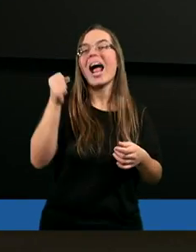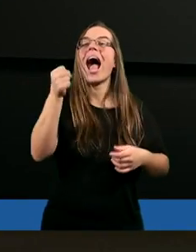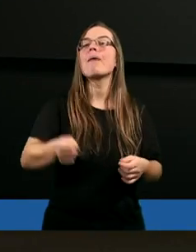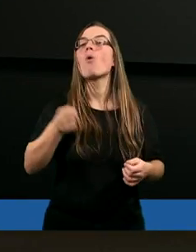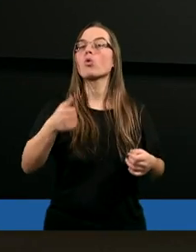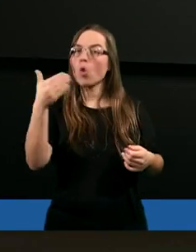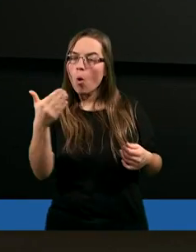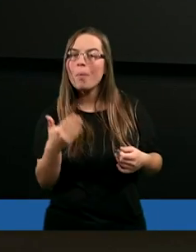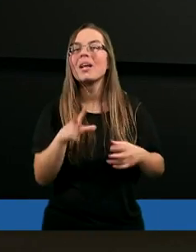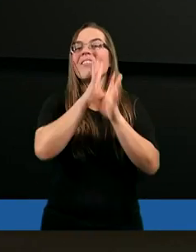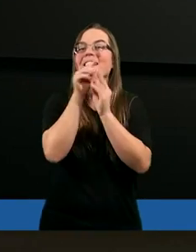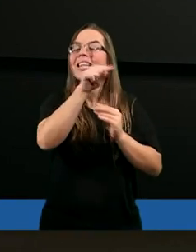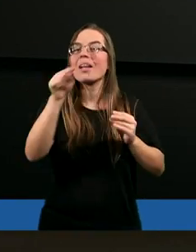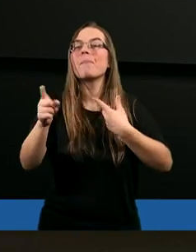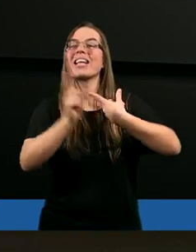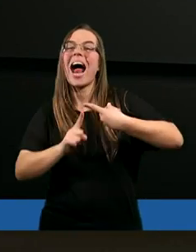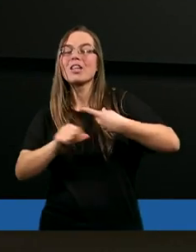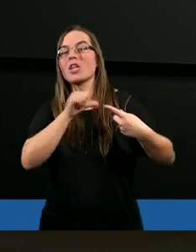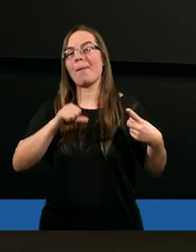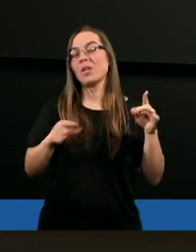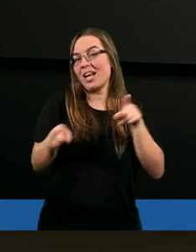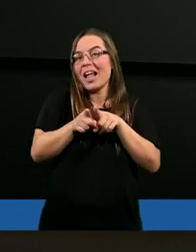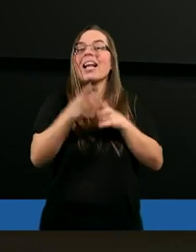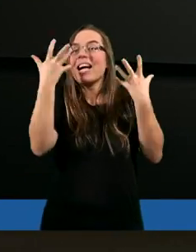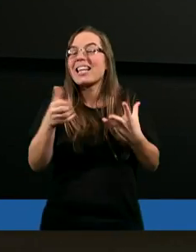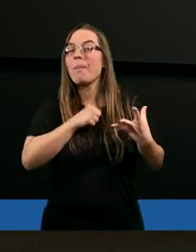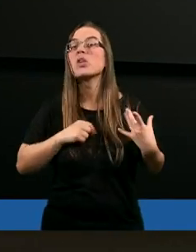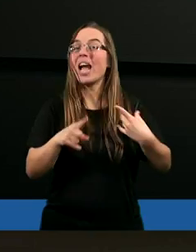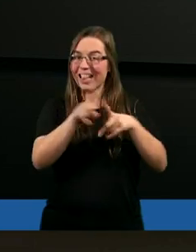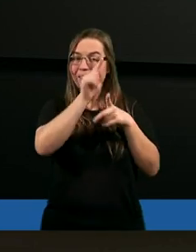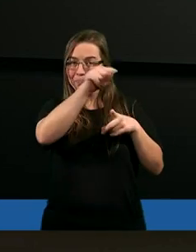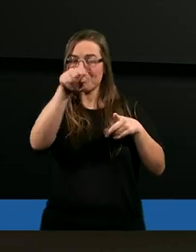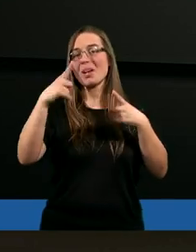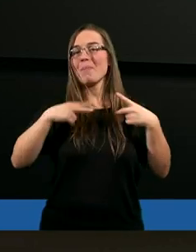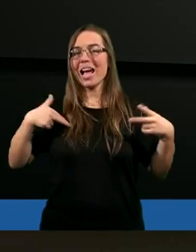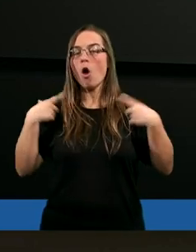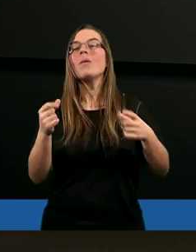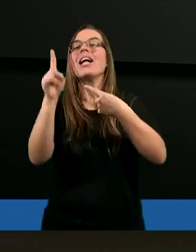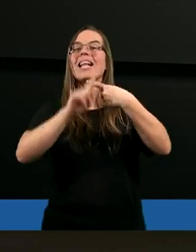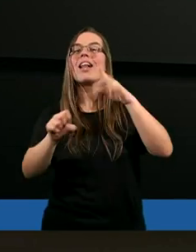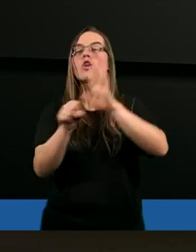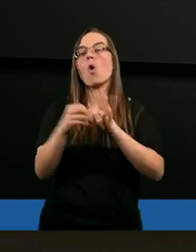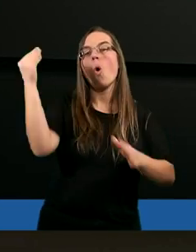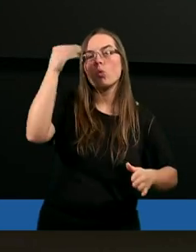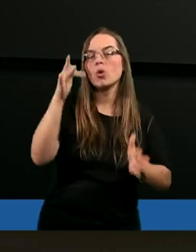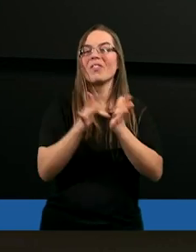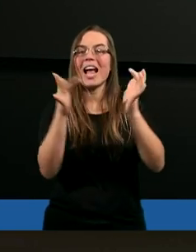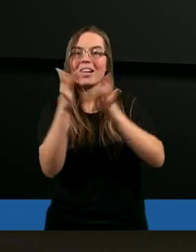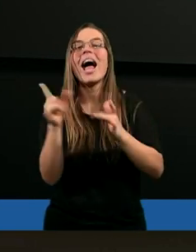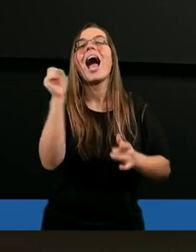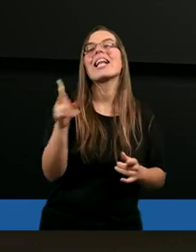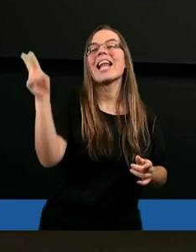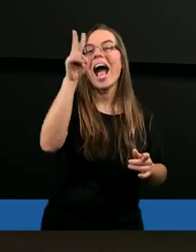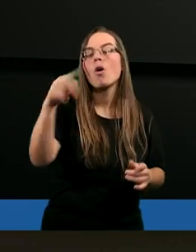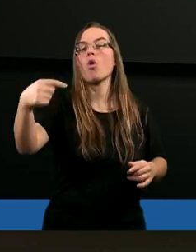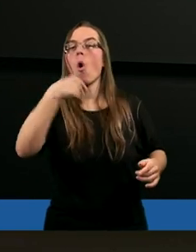Wszyscy zaliczamy się, chcemy się zaliczać do uczniów Pana Jezusa. Za kogo mnie